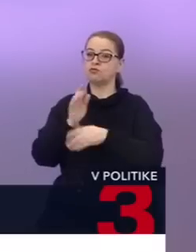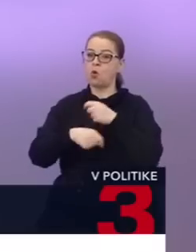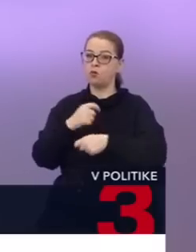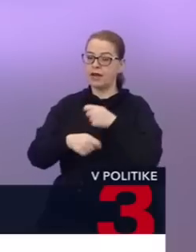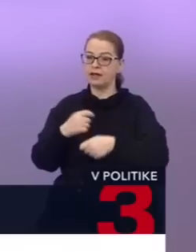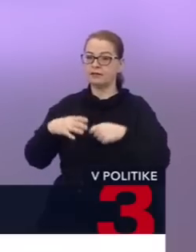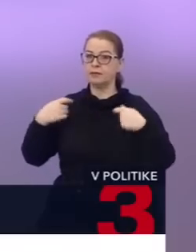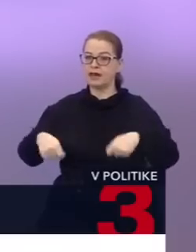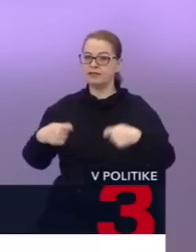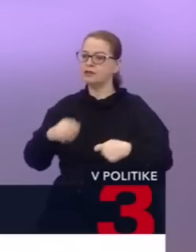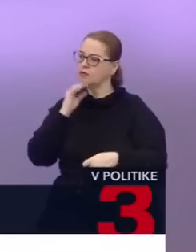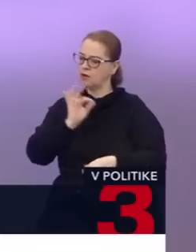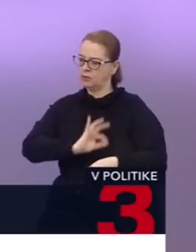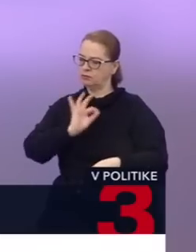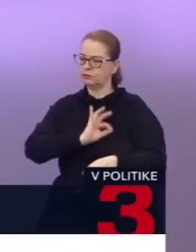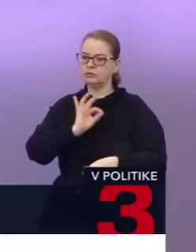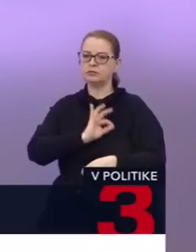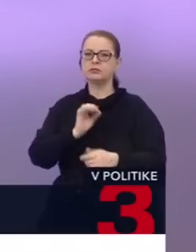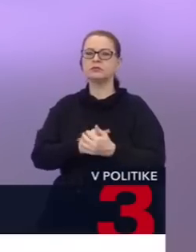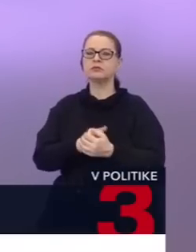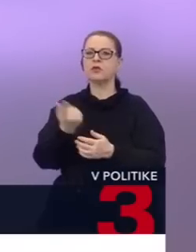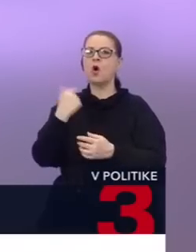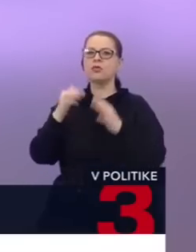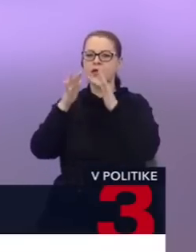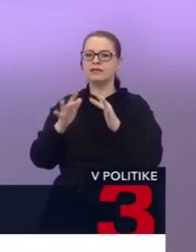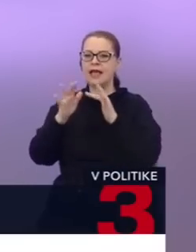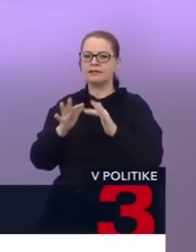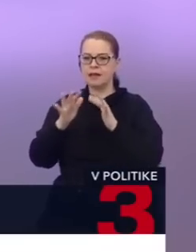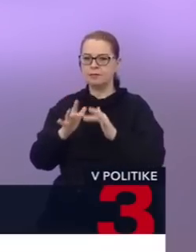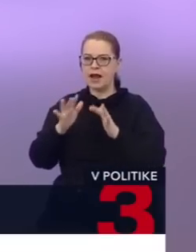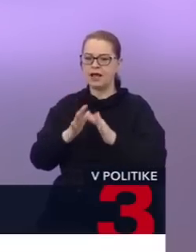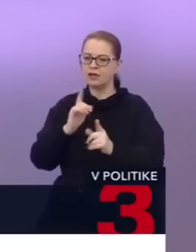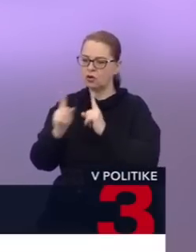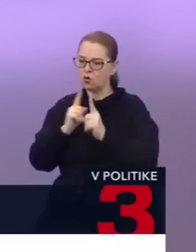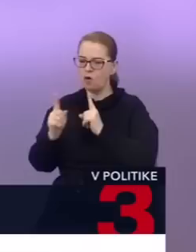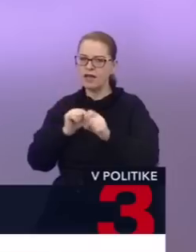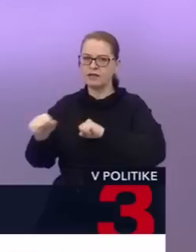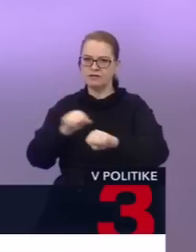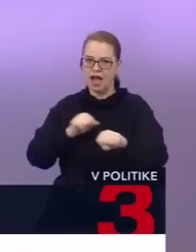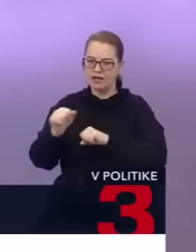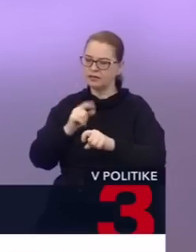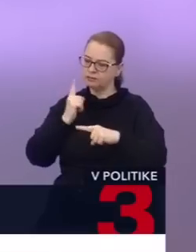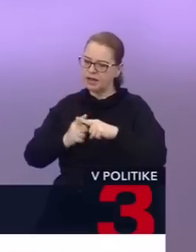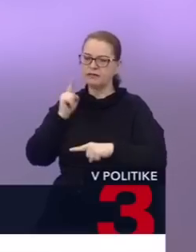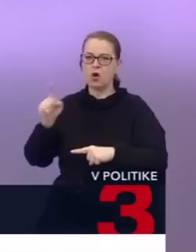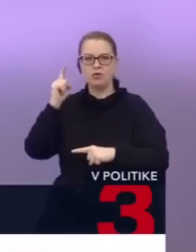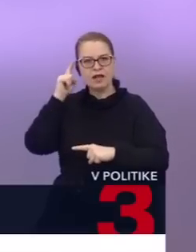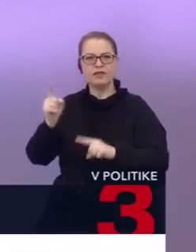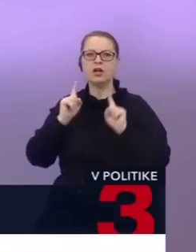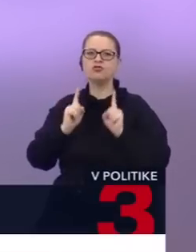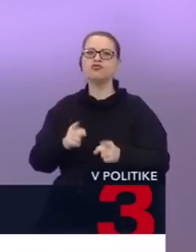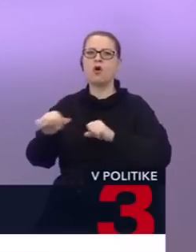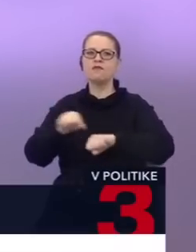veľmi korektná. naozaj aj od decembra, viac menej, my si prechádzame každé rokovanie vlády. Čiže ona presne vie, čo na vláde